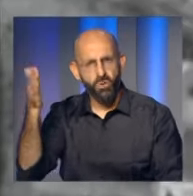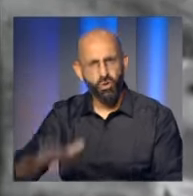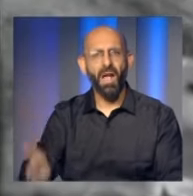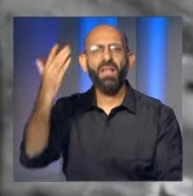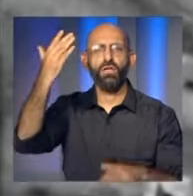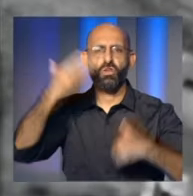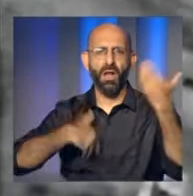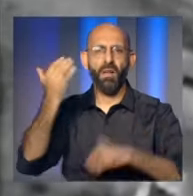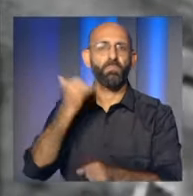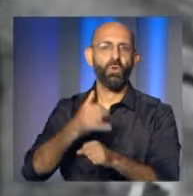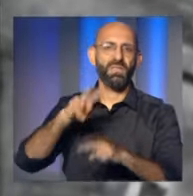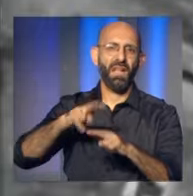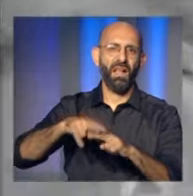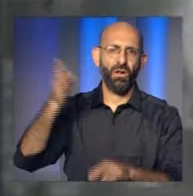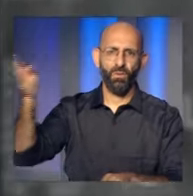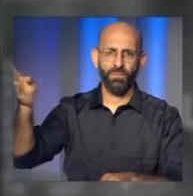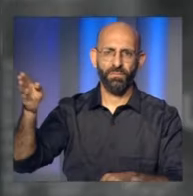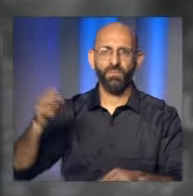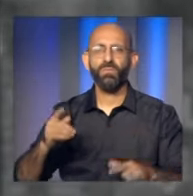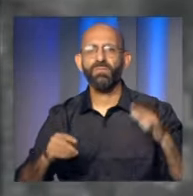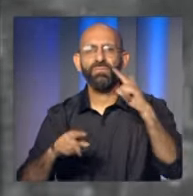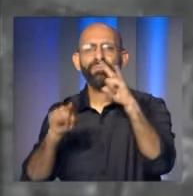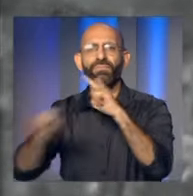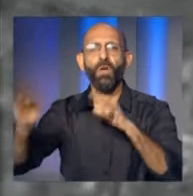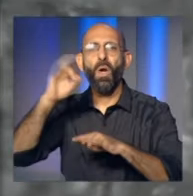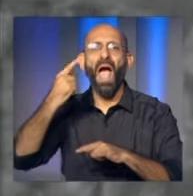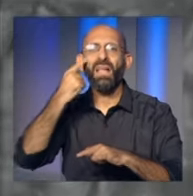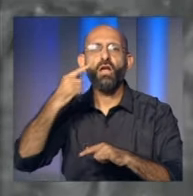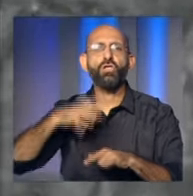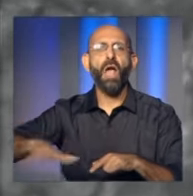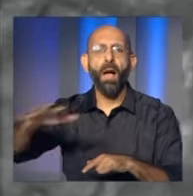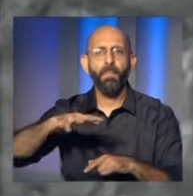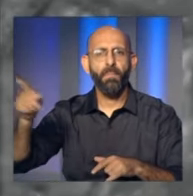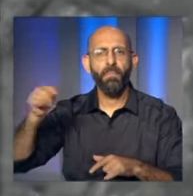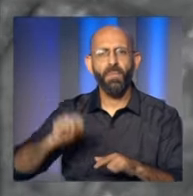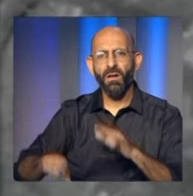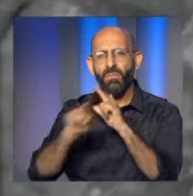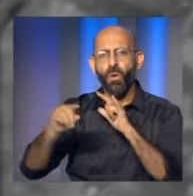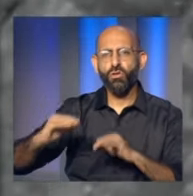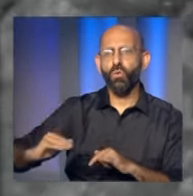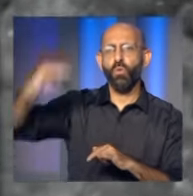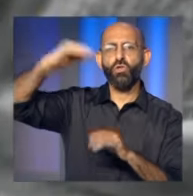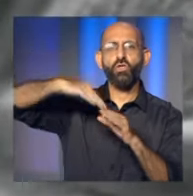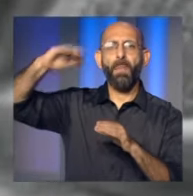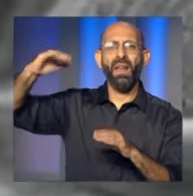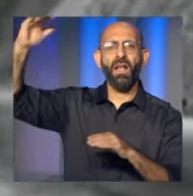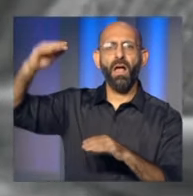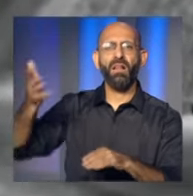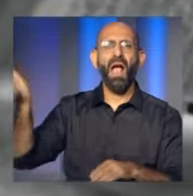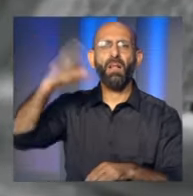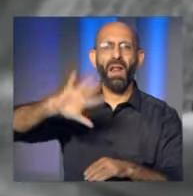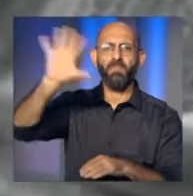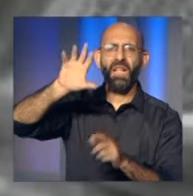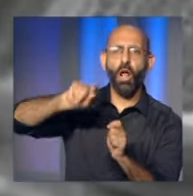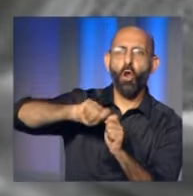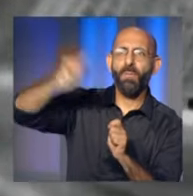على النقورة أسفرت عن شهيد وجريع كما استهدفت مسيارة إسرائيلية عيت الشعب وسجلت غارات على مرتفعات جبل